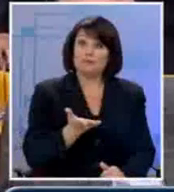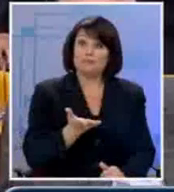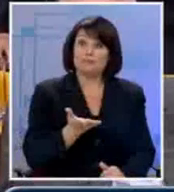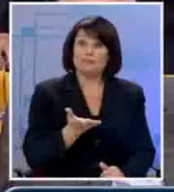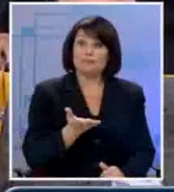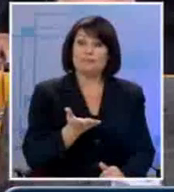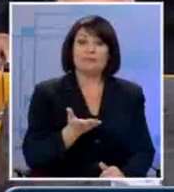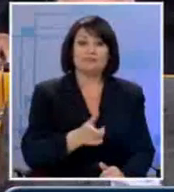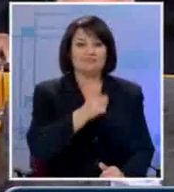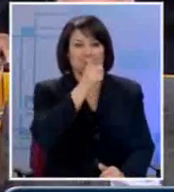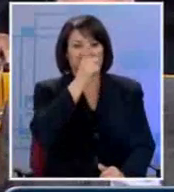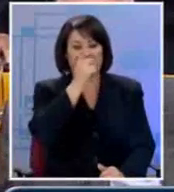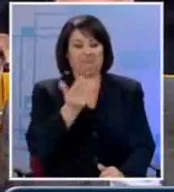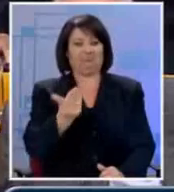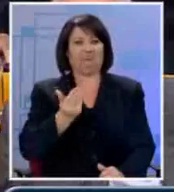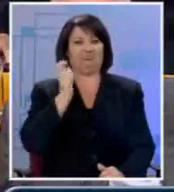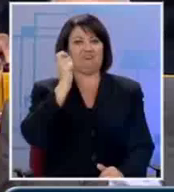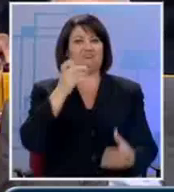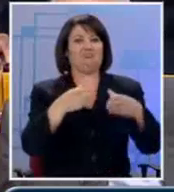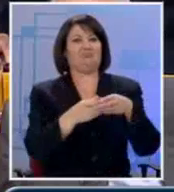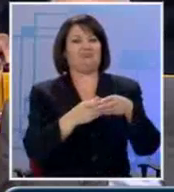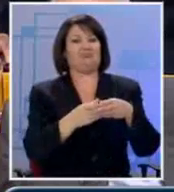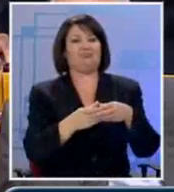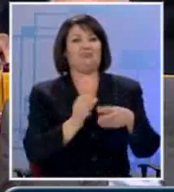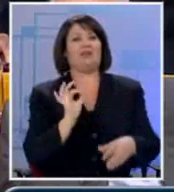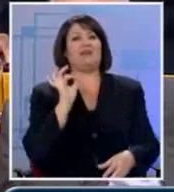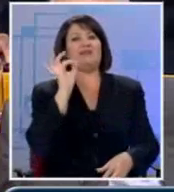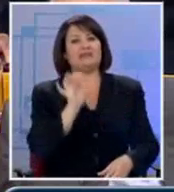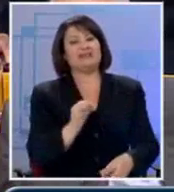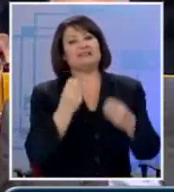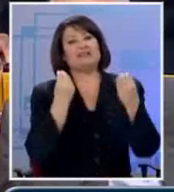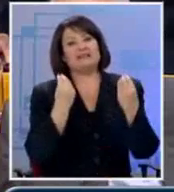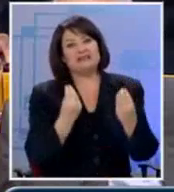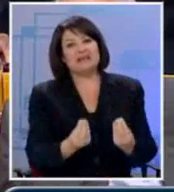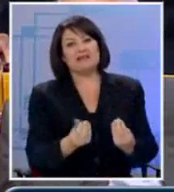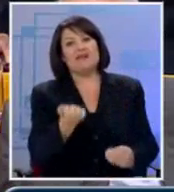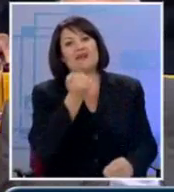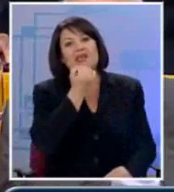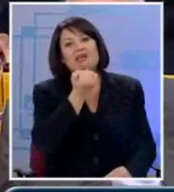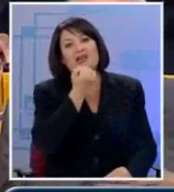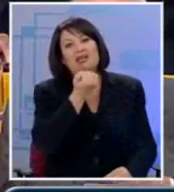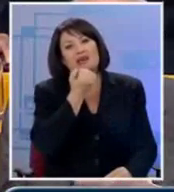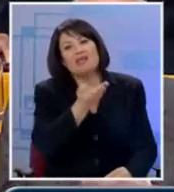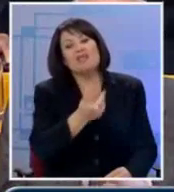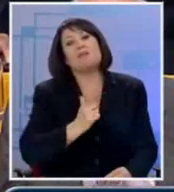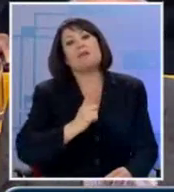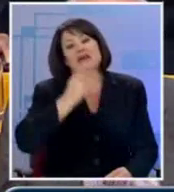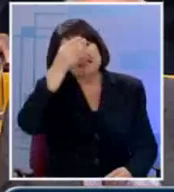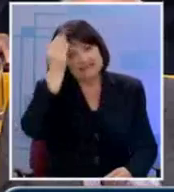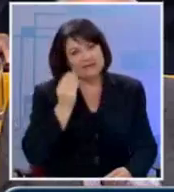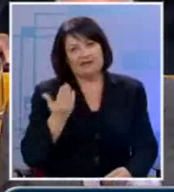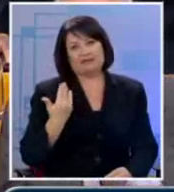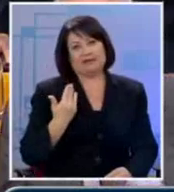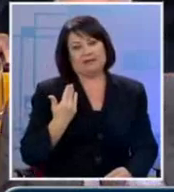πρόορια λαζονία να οδηγήσει σε τέτοιου βαθμού ατοπίματα. Ο κύριος Τσίπρας